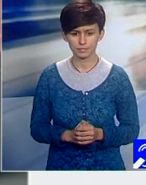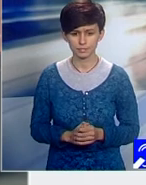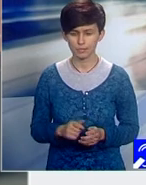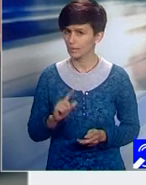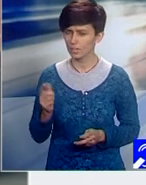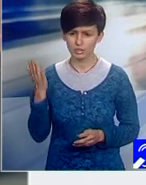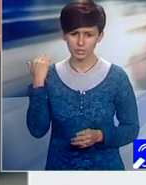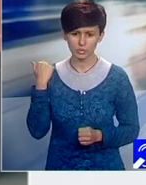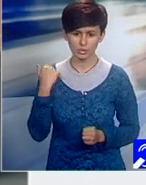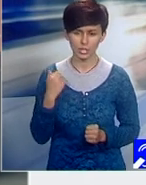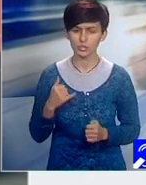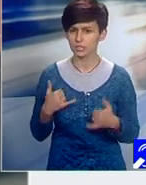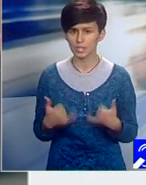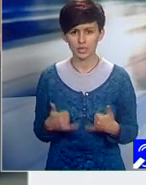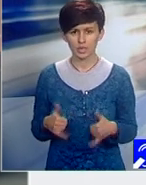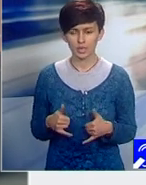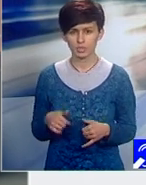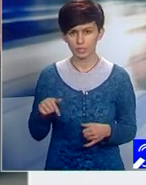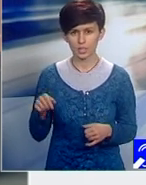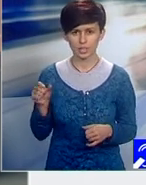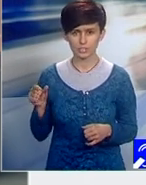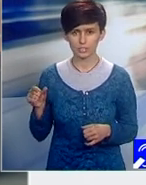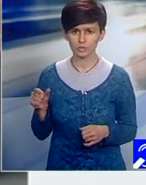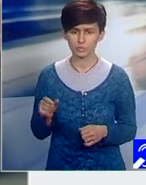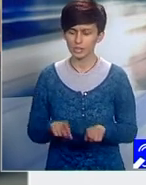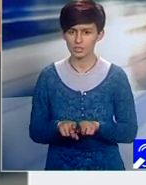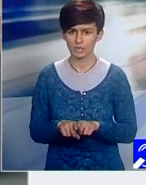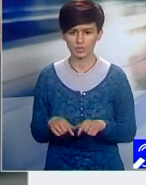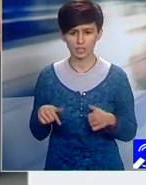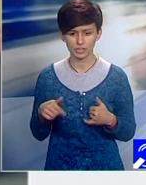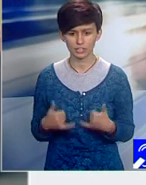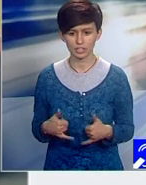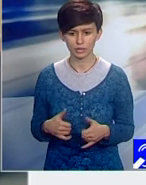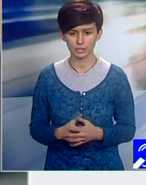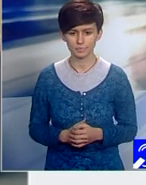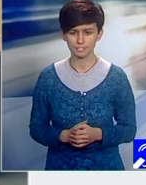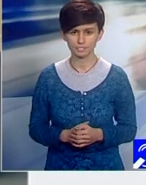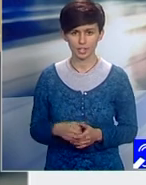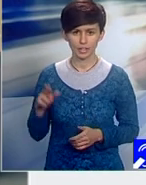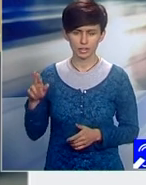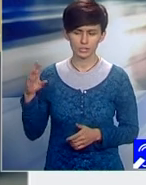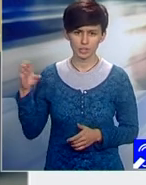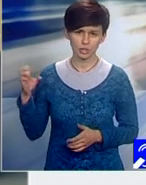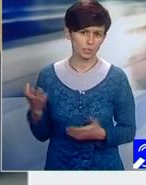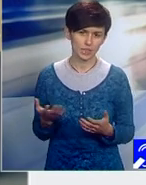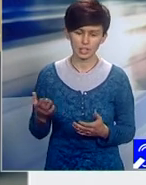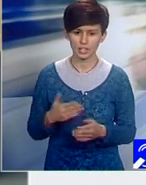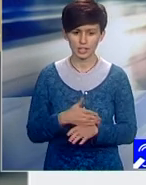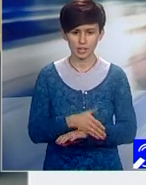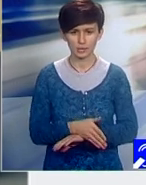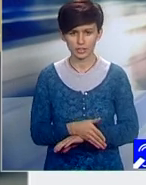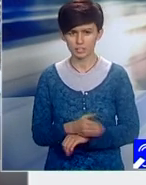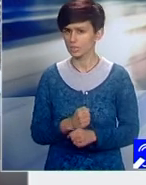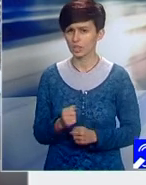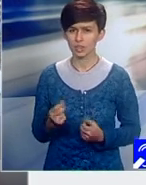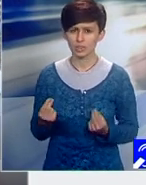fost mai actual acest subiect. Uniunea Europeană la care am adărat nu de foarte multă vreme,